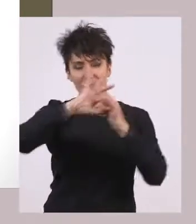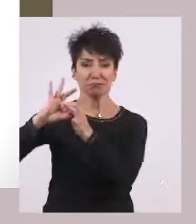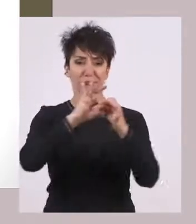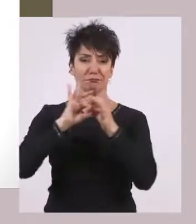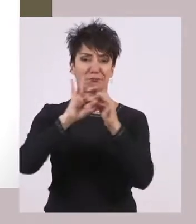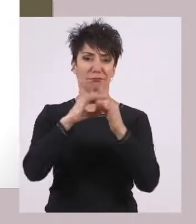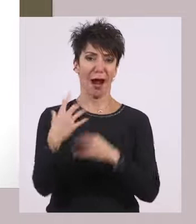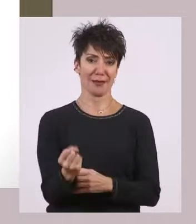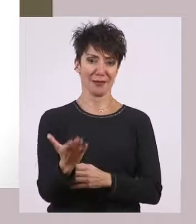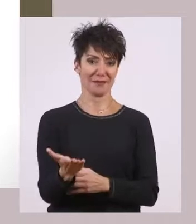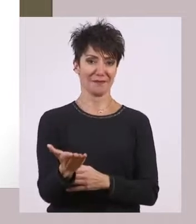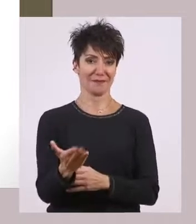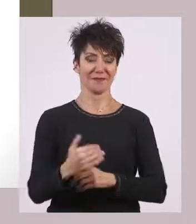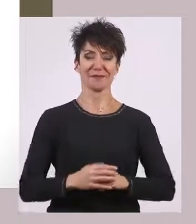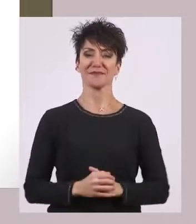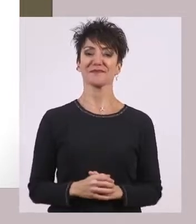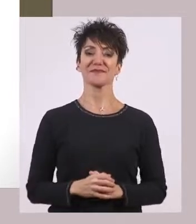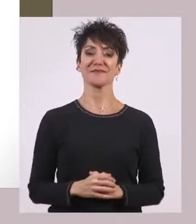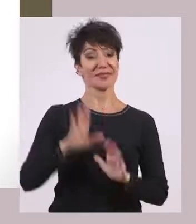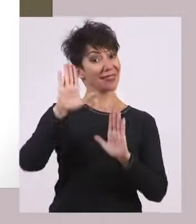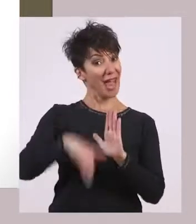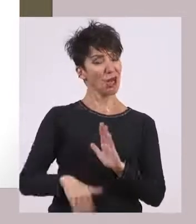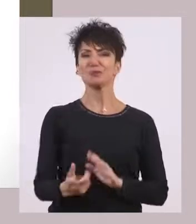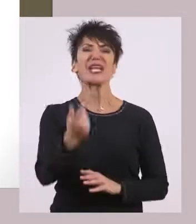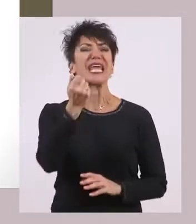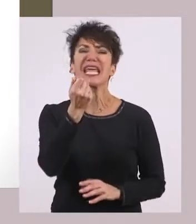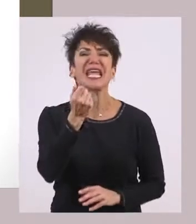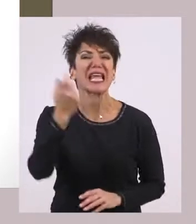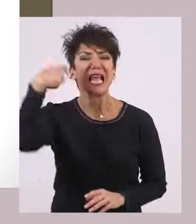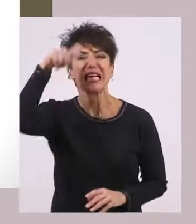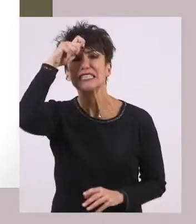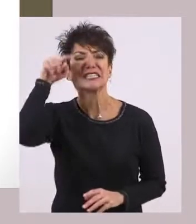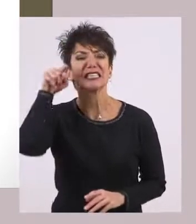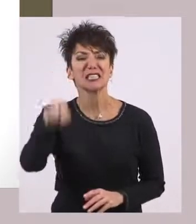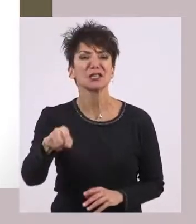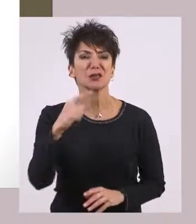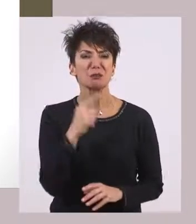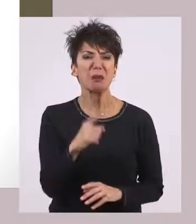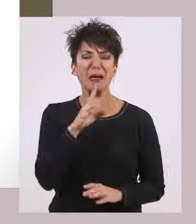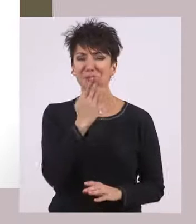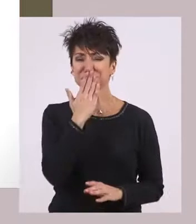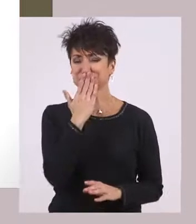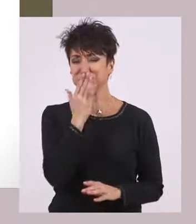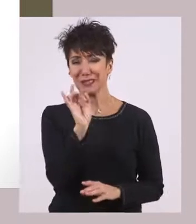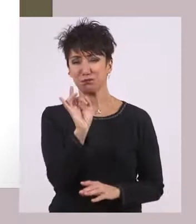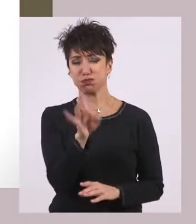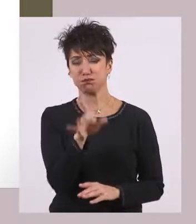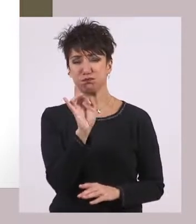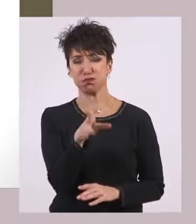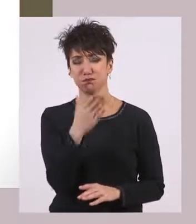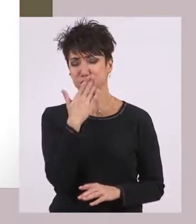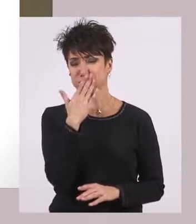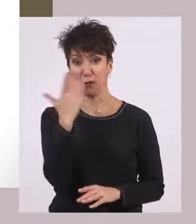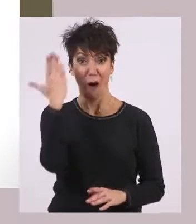μεταξύ τους. Και τέλος τα χρήματα στη Σπάρτη είχαν μικρή ως μηδαμινή αξία.